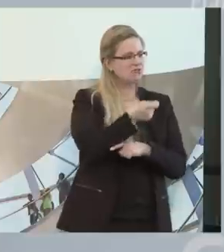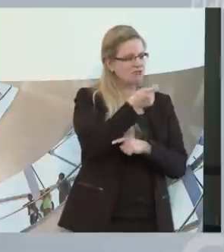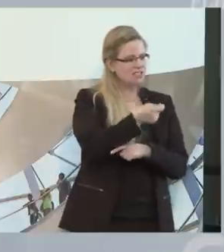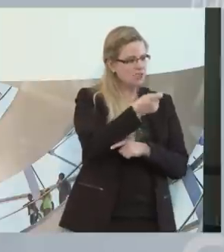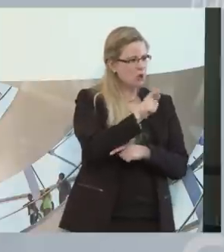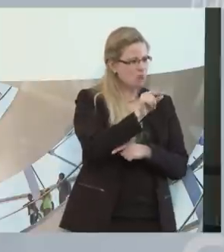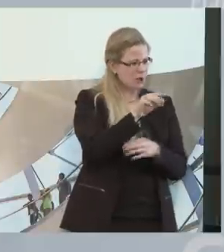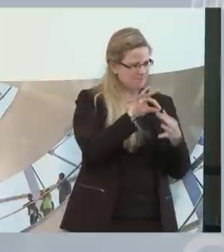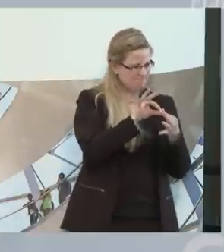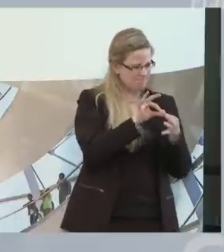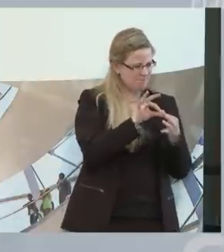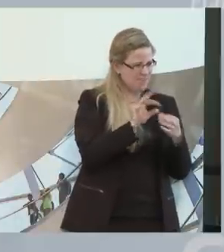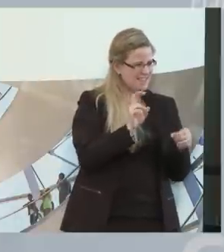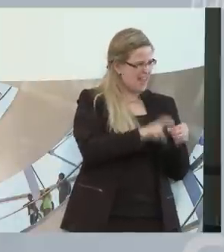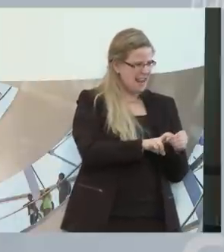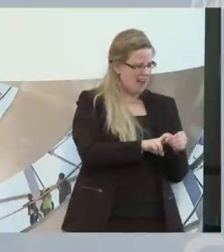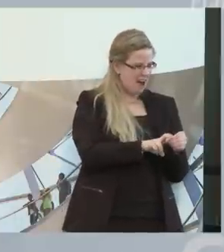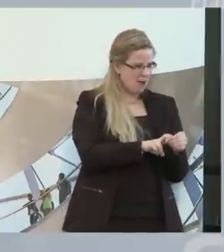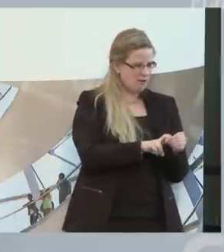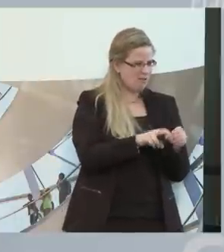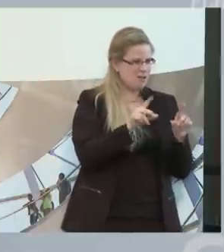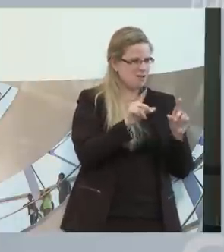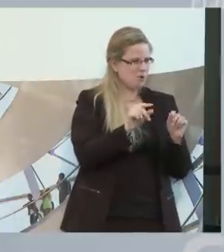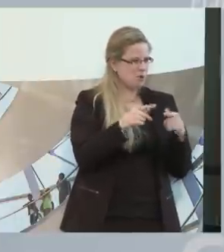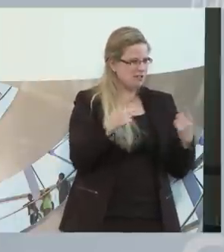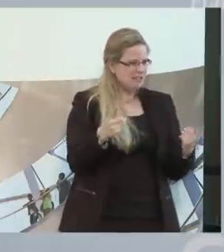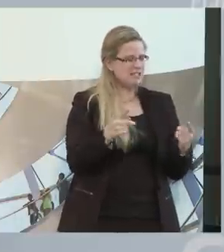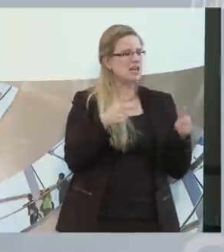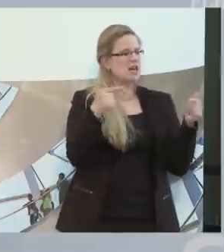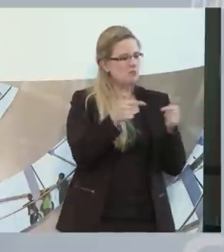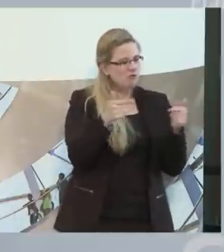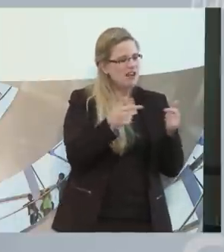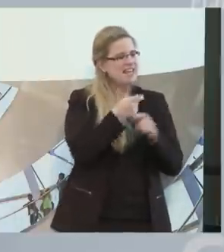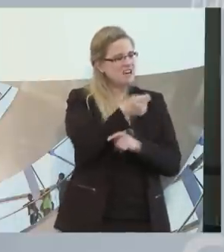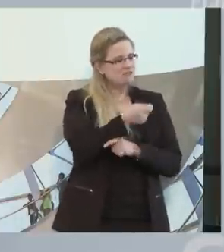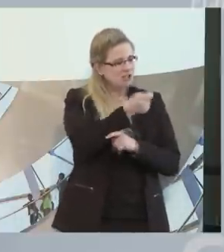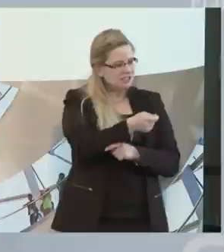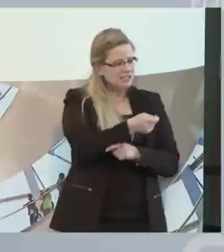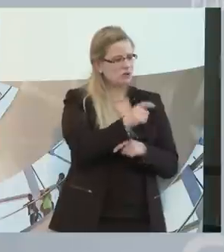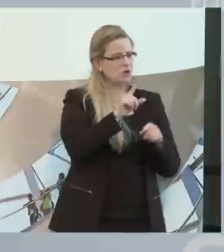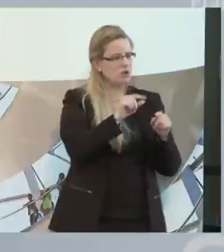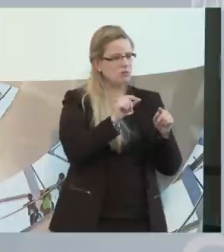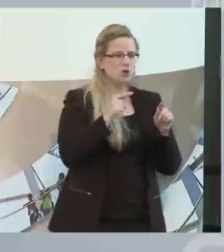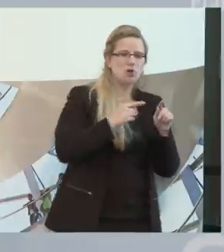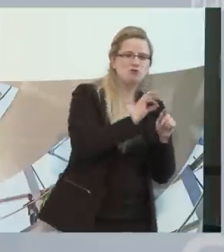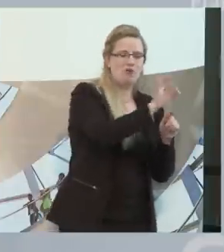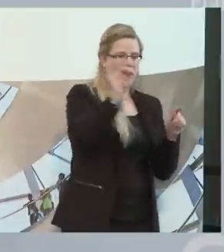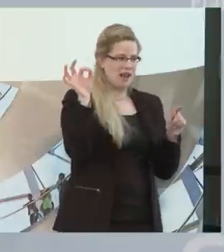Teilhabe, sondern die Pflegeversicherung ist von ihrer ganzen Konzeption her eine Pflegeversicherung im Teilkasko-Prinzip.